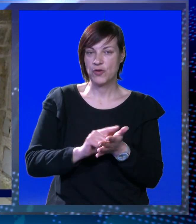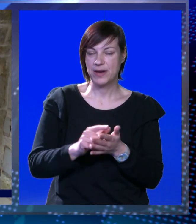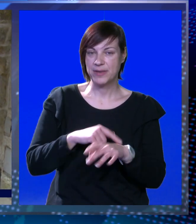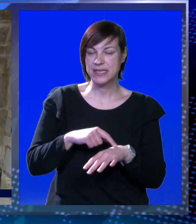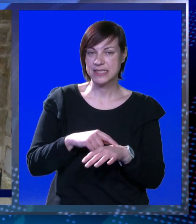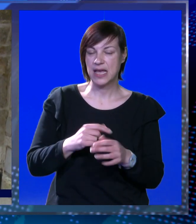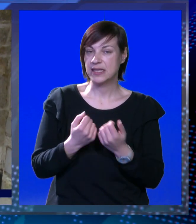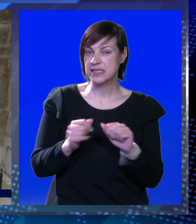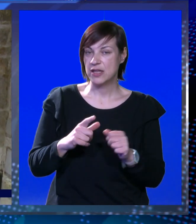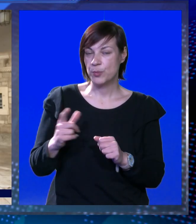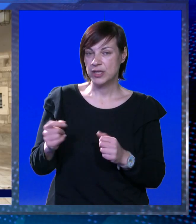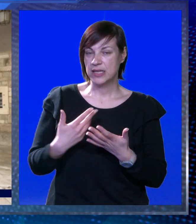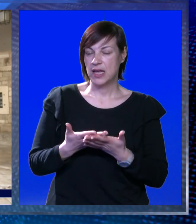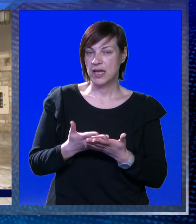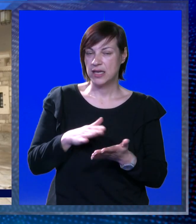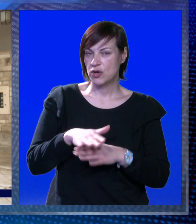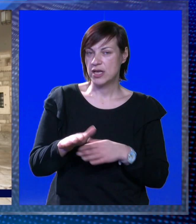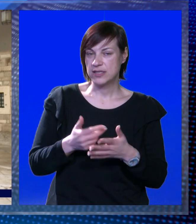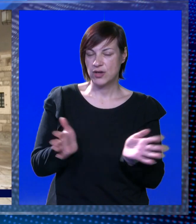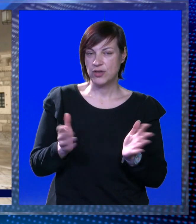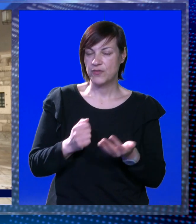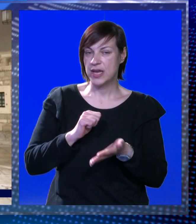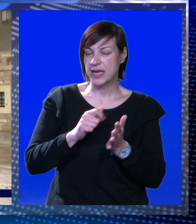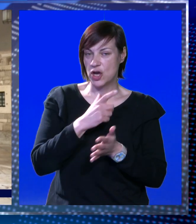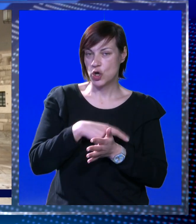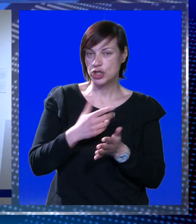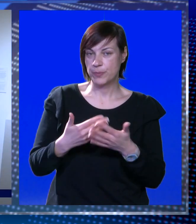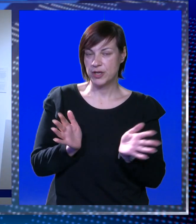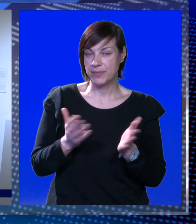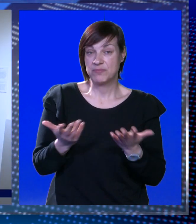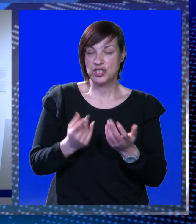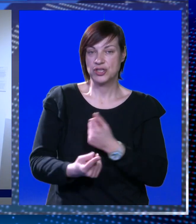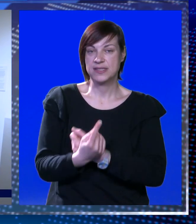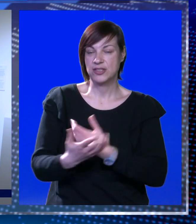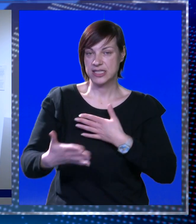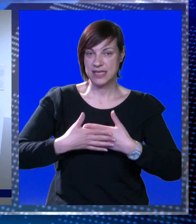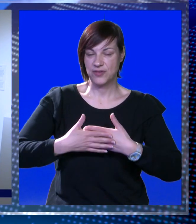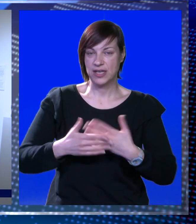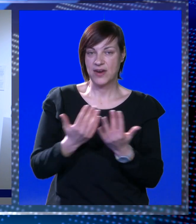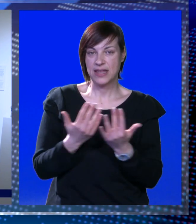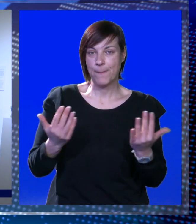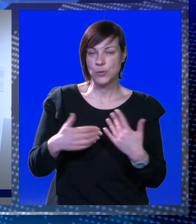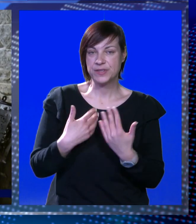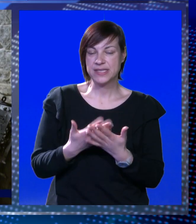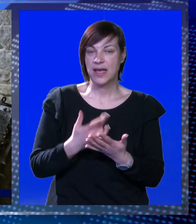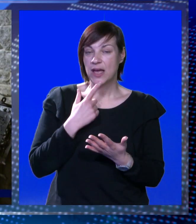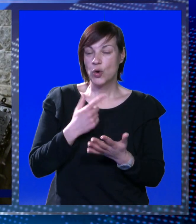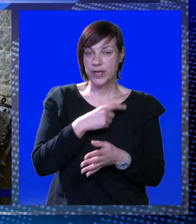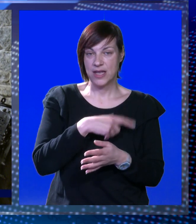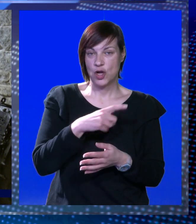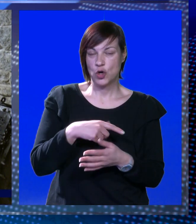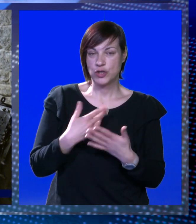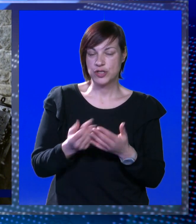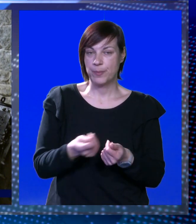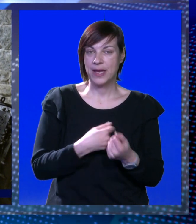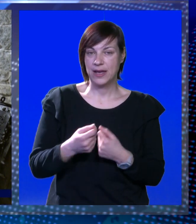vremeni sati, zakinuti slobodni dani kao i nasilno otvoreni osobni ormarići. Što se doista događa iza zatvorenih vrata muzeja, kao i tko je